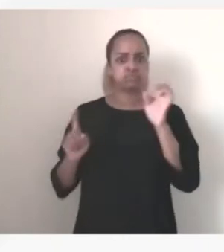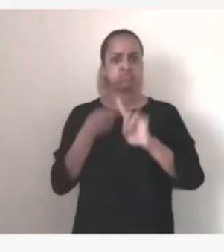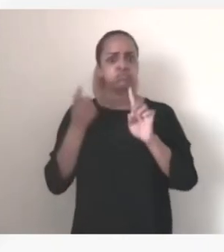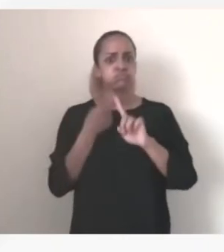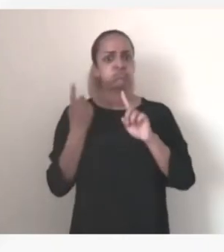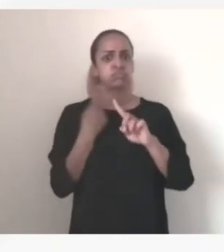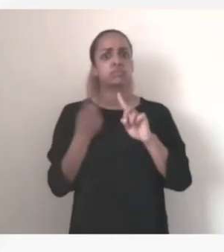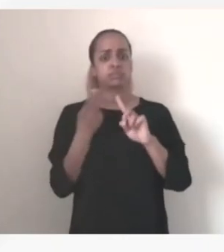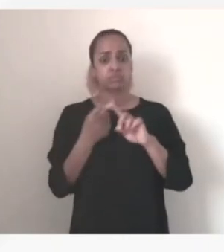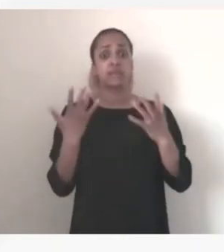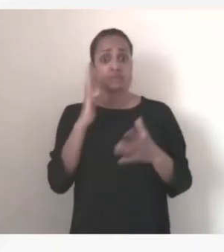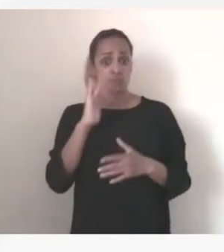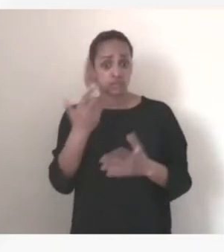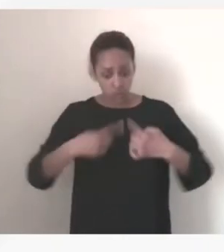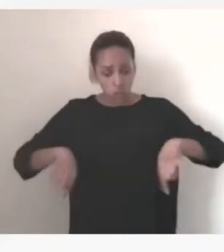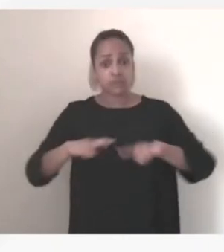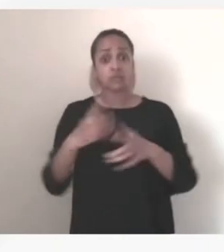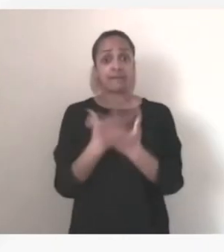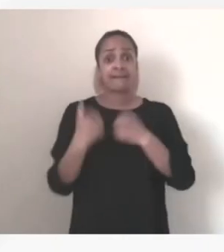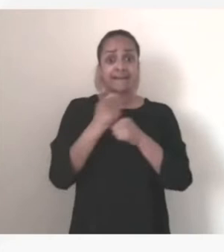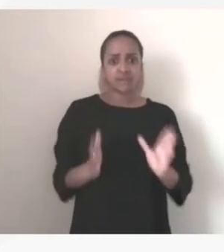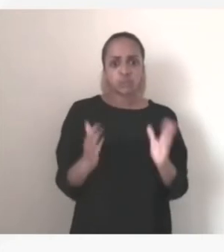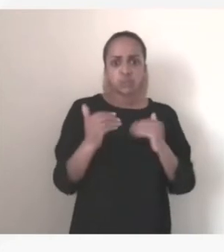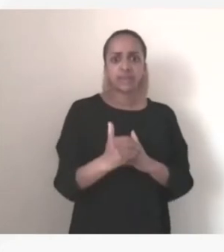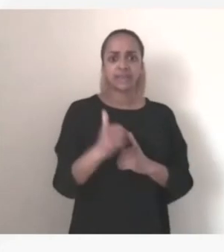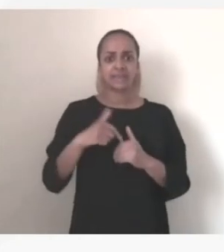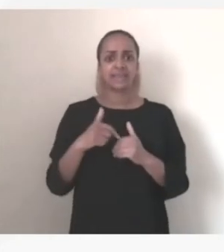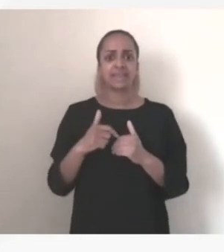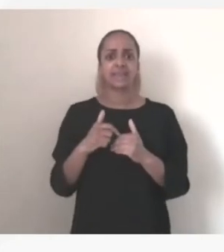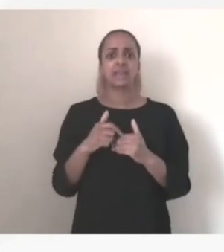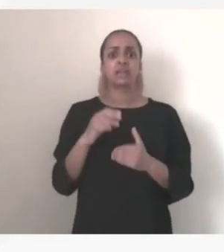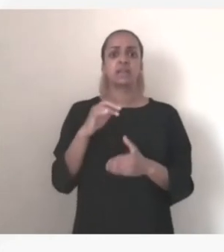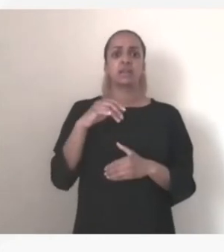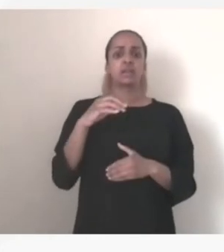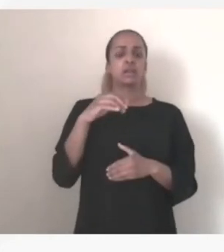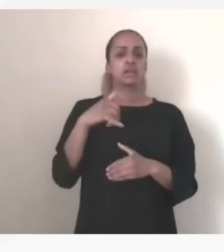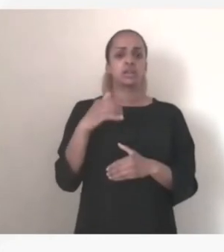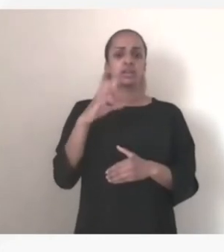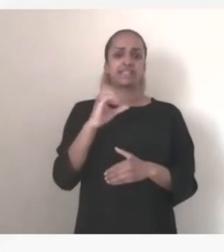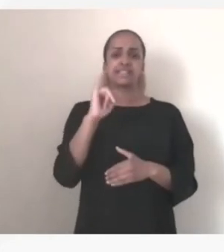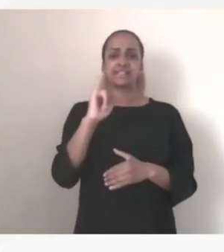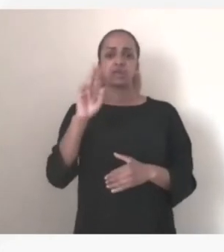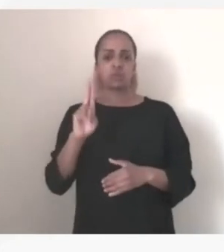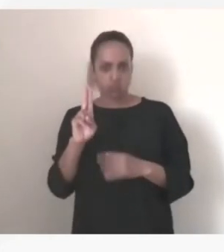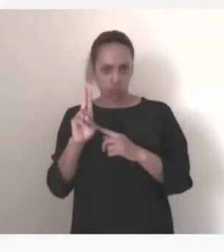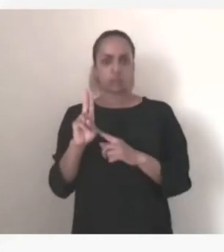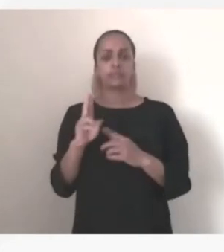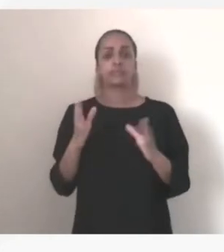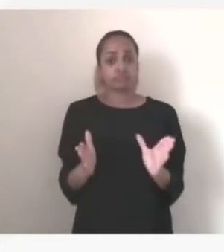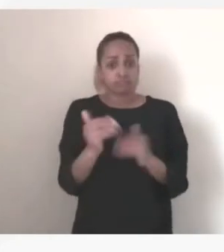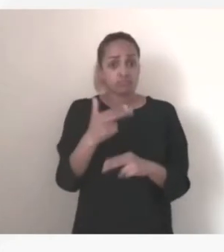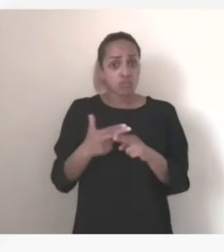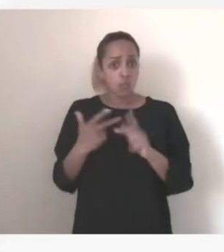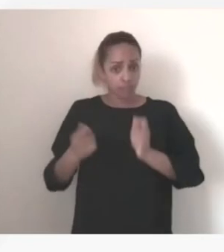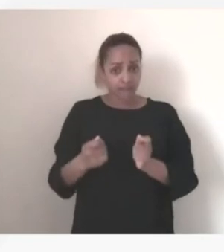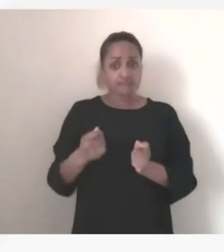Commission a présenté une unité conjointe de cybersécurité, qu'on appelle GCU, John Cyber Unit, sur laquelle nous devons avancer au